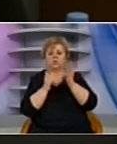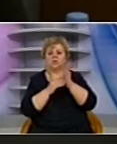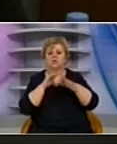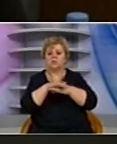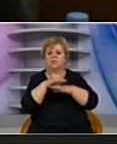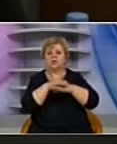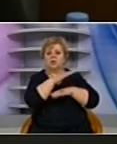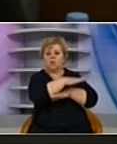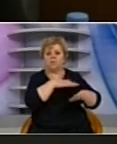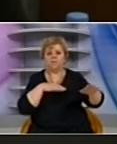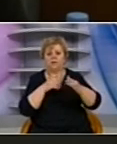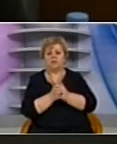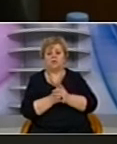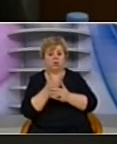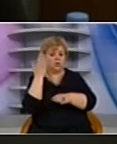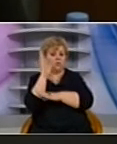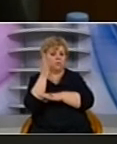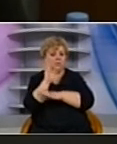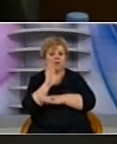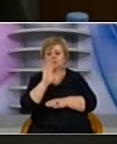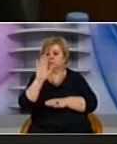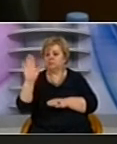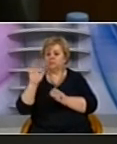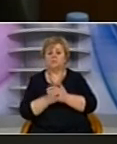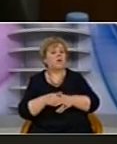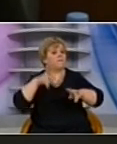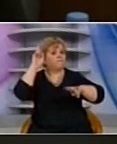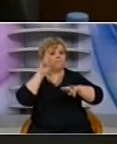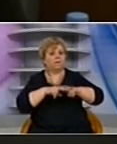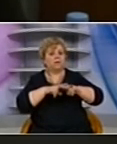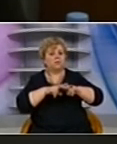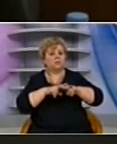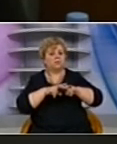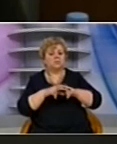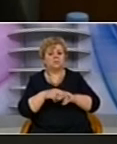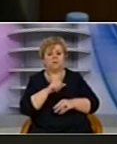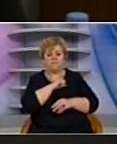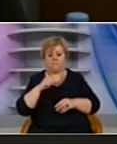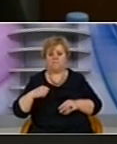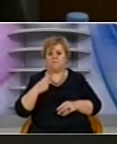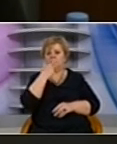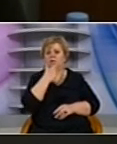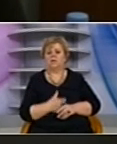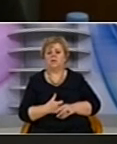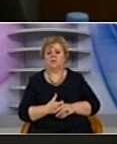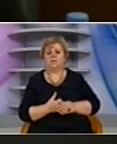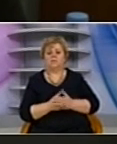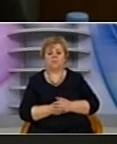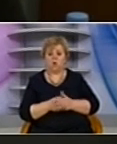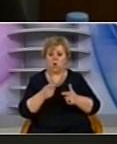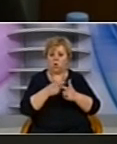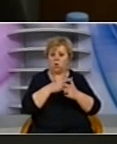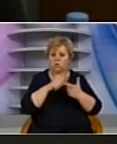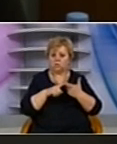këvendit dhe veçanërish deputetve të ti që të vendosin mbi subjektivitetin e vet. Pra, ose ta